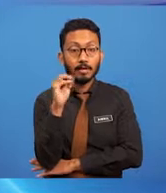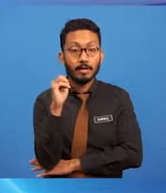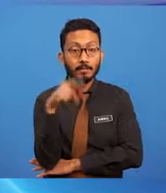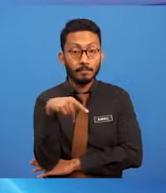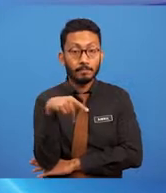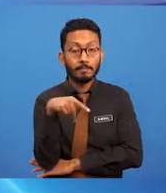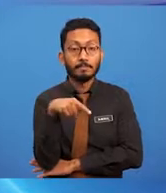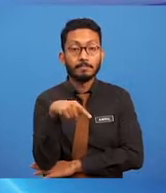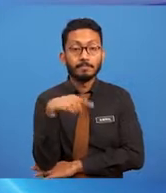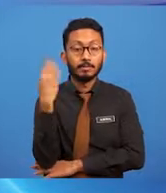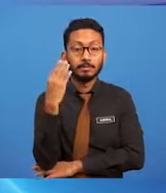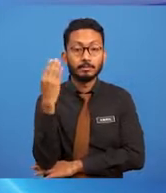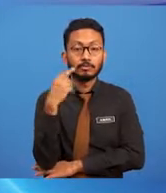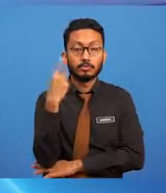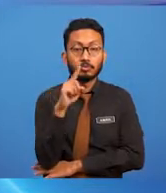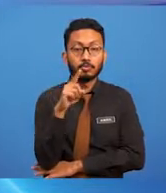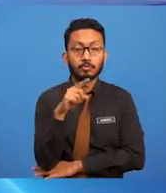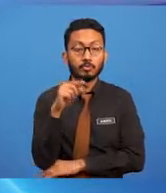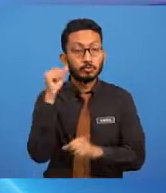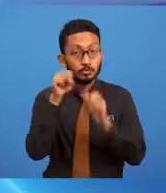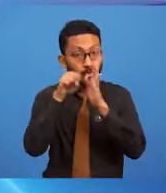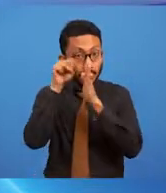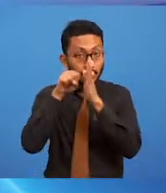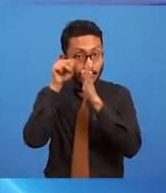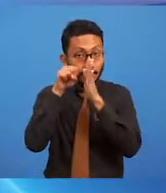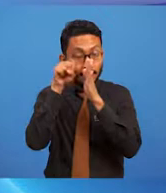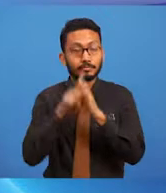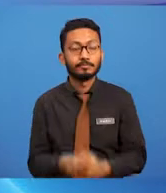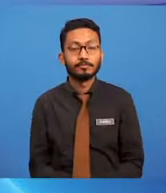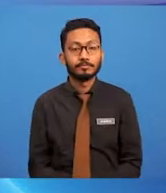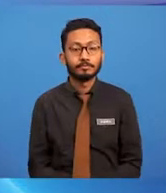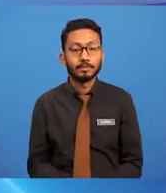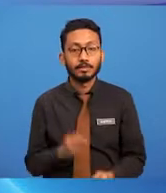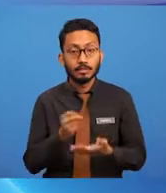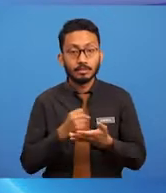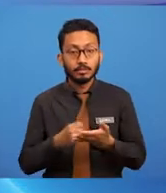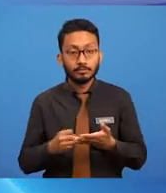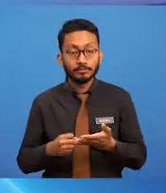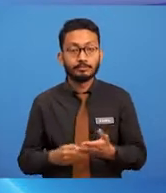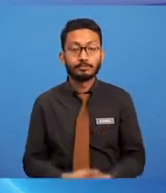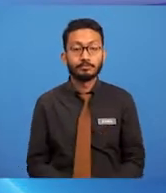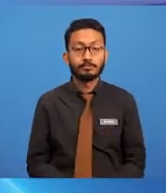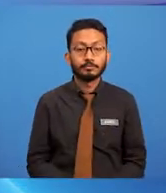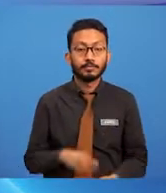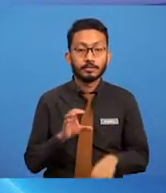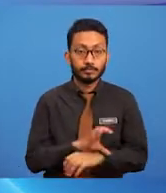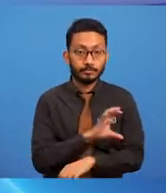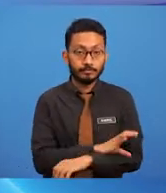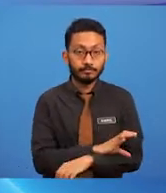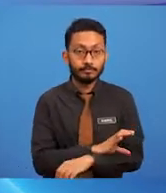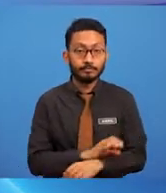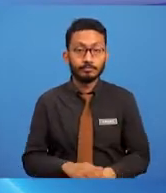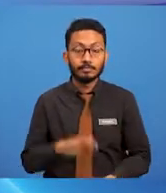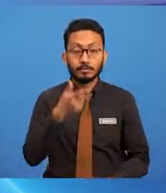untuk fotografi atau seni digital kerana ia mengandungi tona